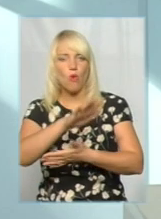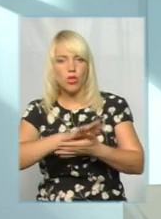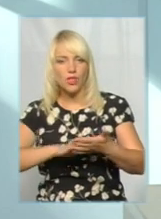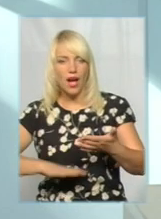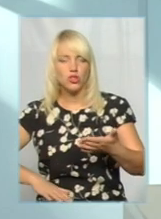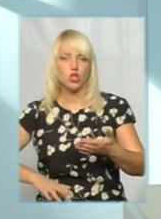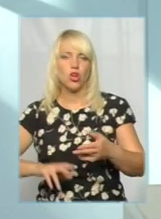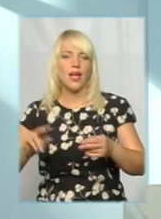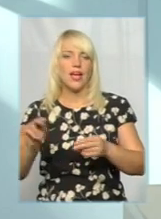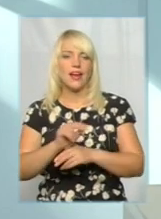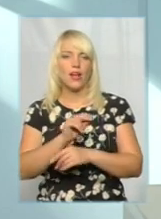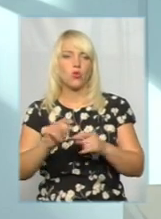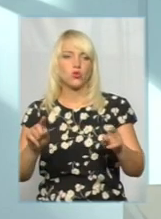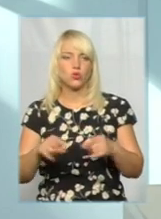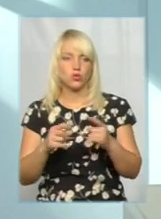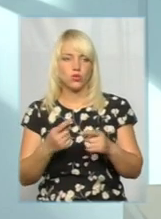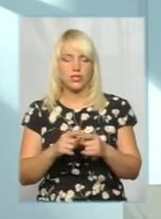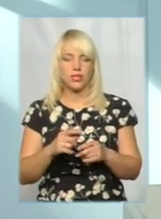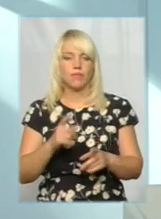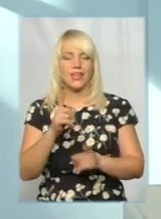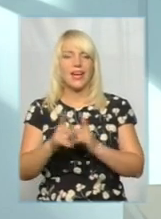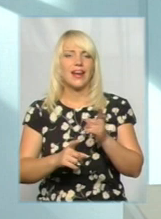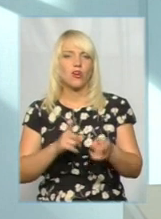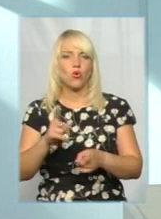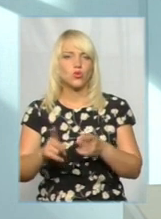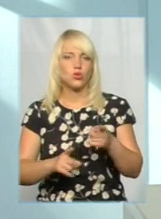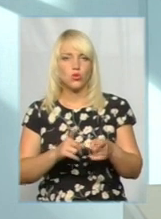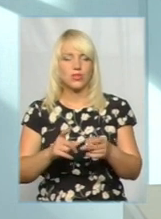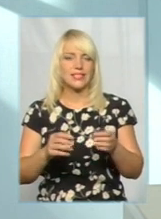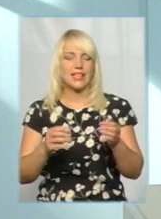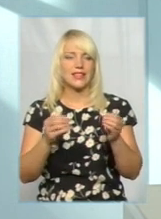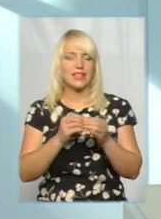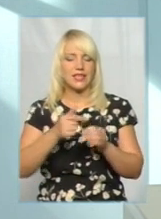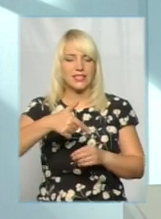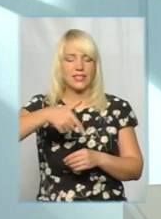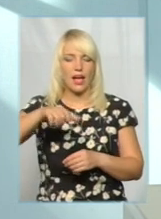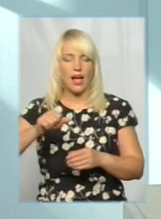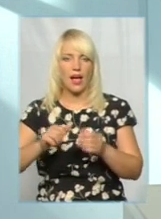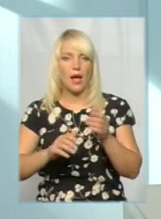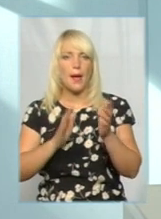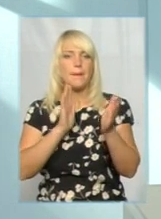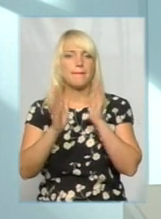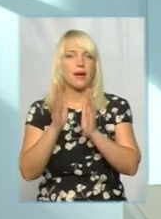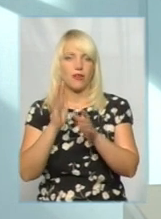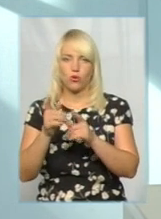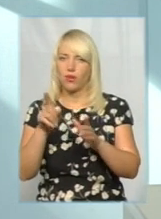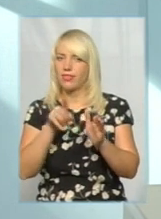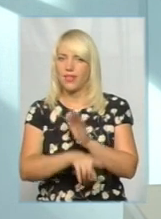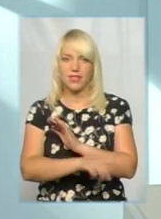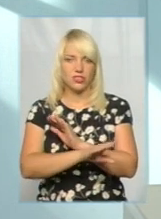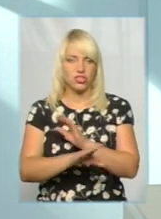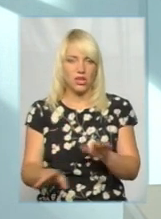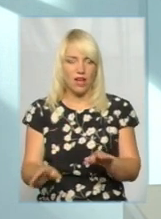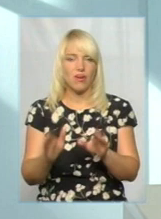розуміємо, що реконструкція 50 гектарів парку буде зовсім і зовсім недешагою. І будемо